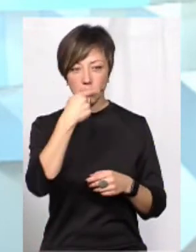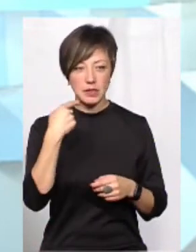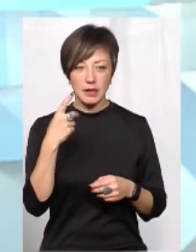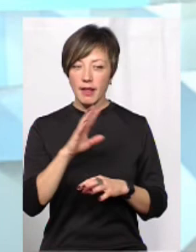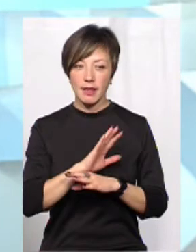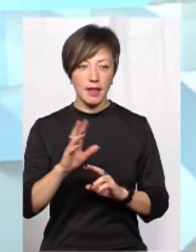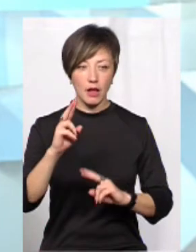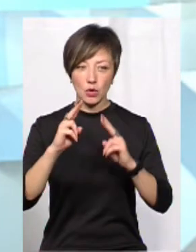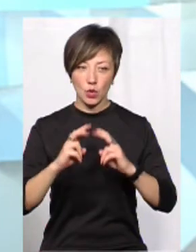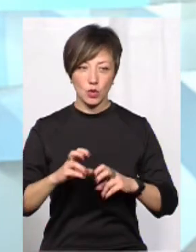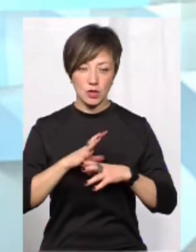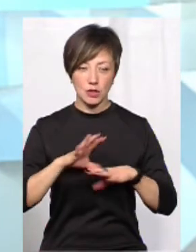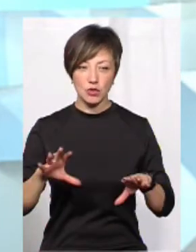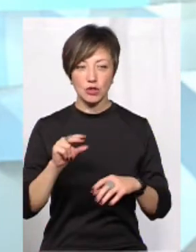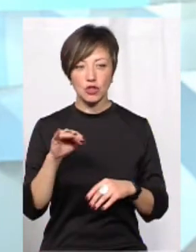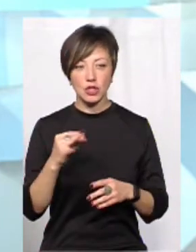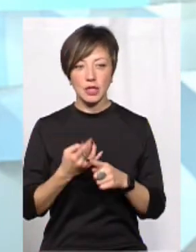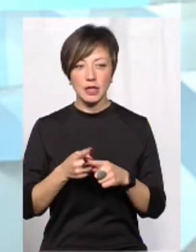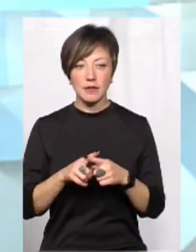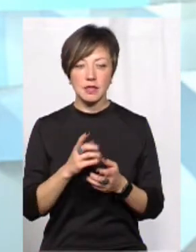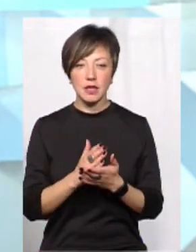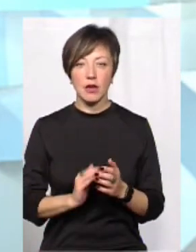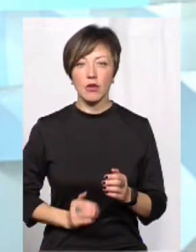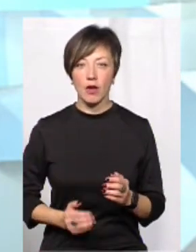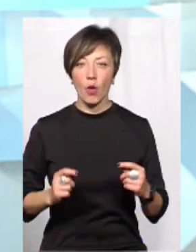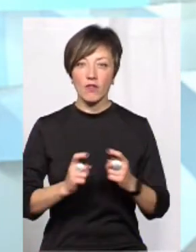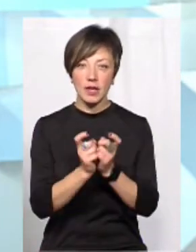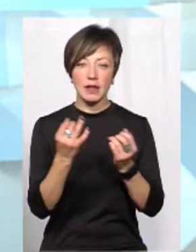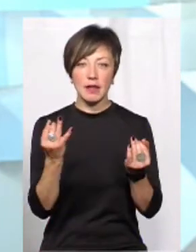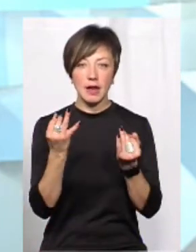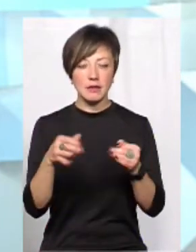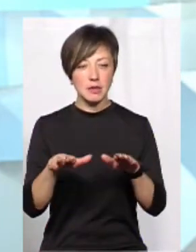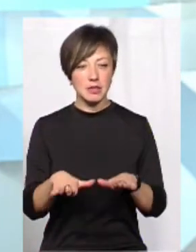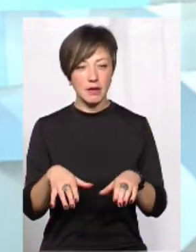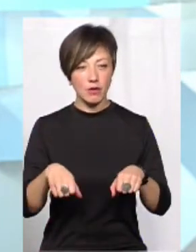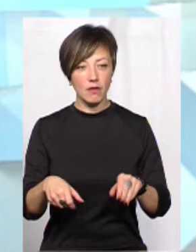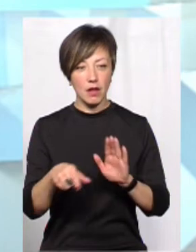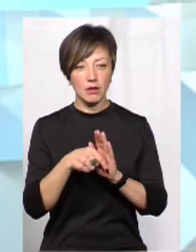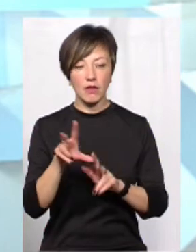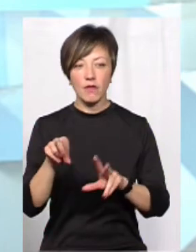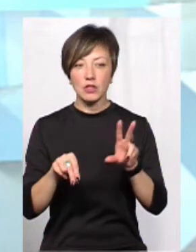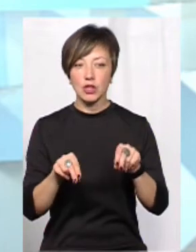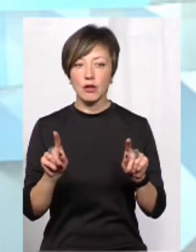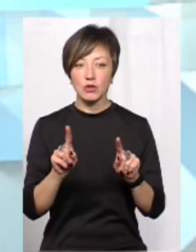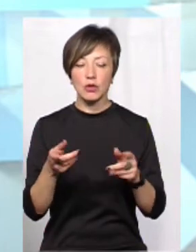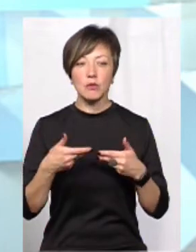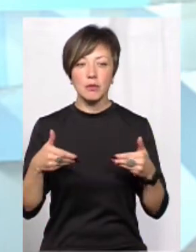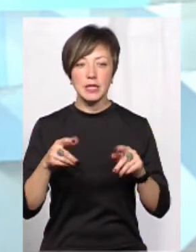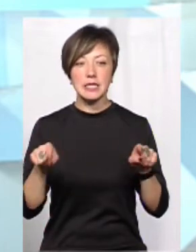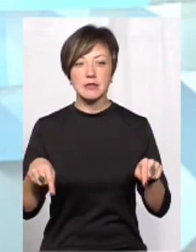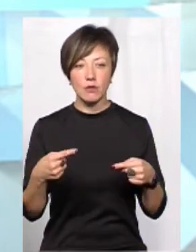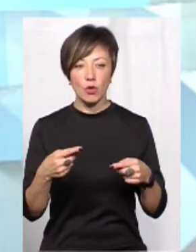досліджували, чи є в цієї компанії якийсь конфлікт інтересів з місцевою владою. Ми вважаємо, що ми